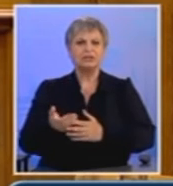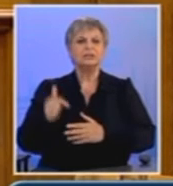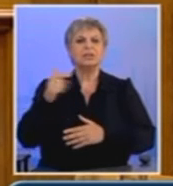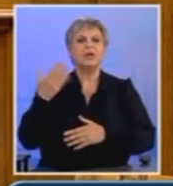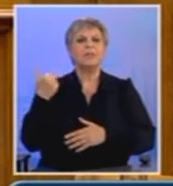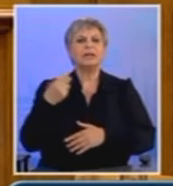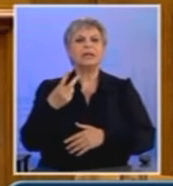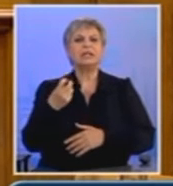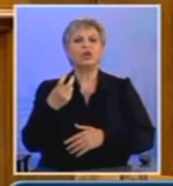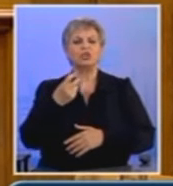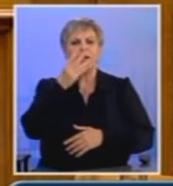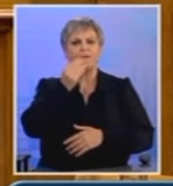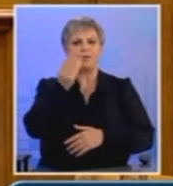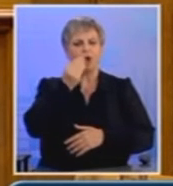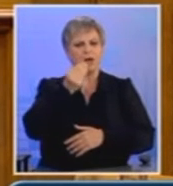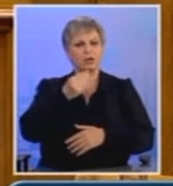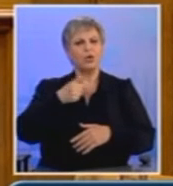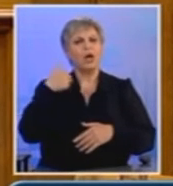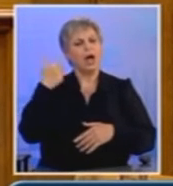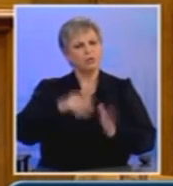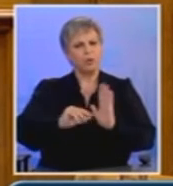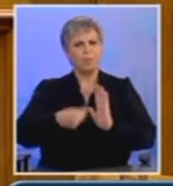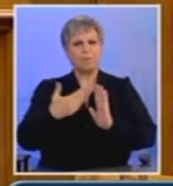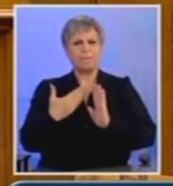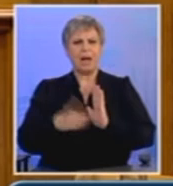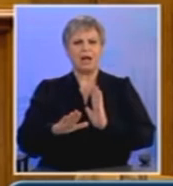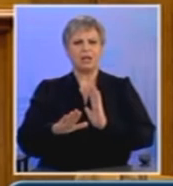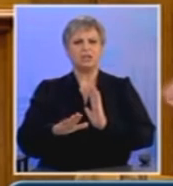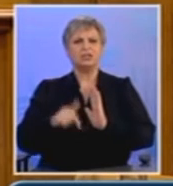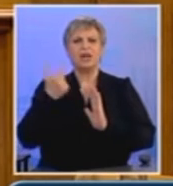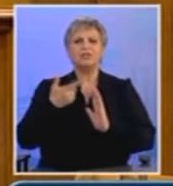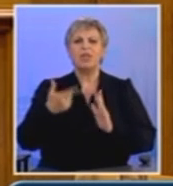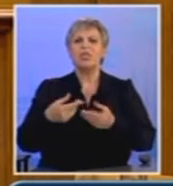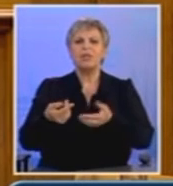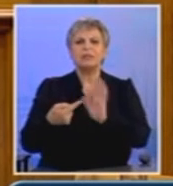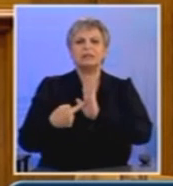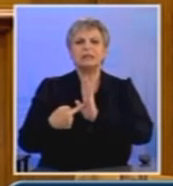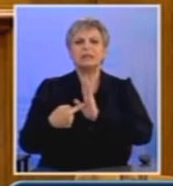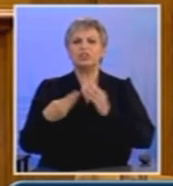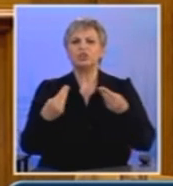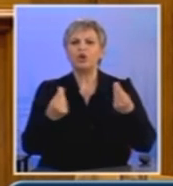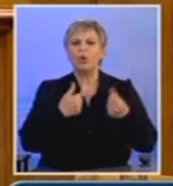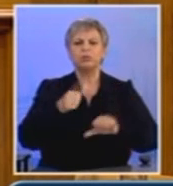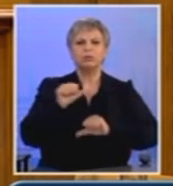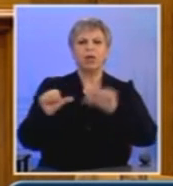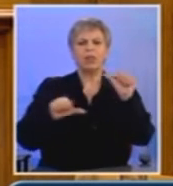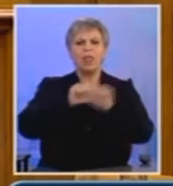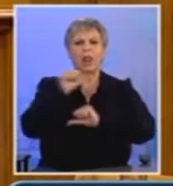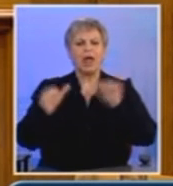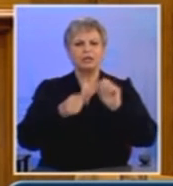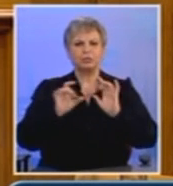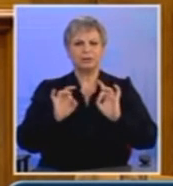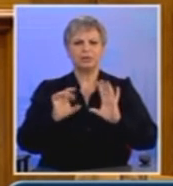Φλεβάρη και δεν προετοιμάσατε, ούτε παρουσιάσατε καν στο λαό, καμιά εναλλακτική λύση. Μια μέρα μετά το